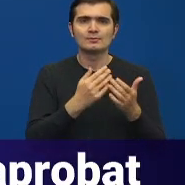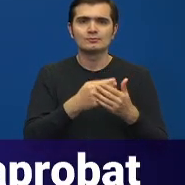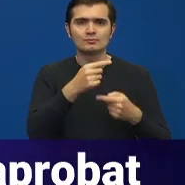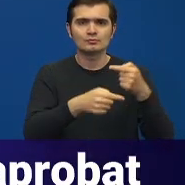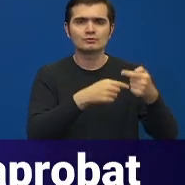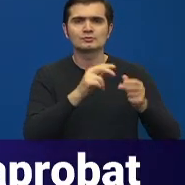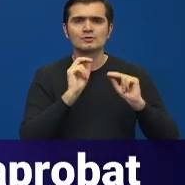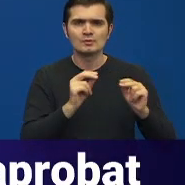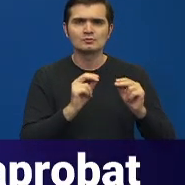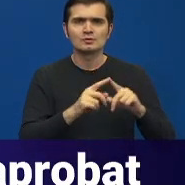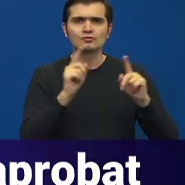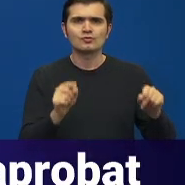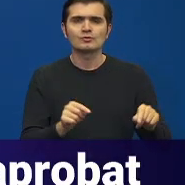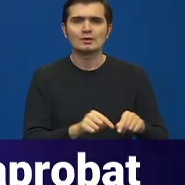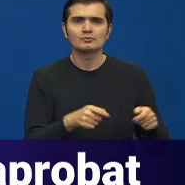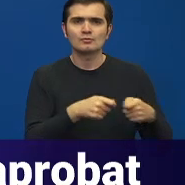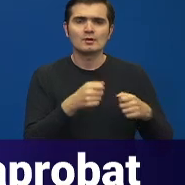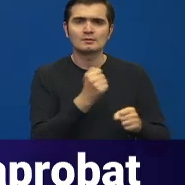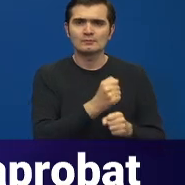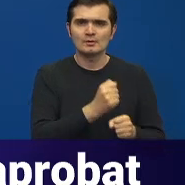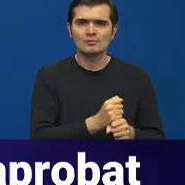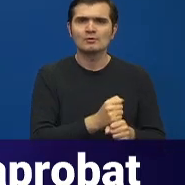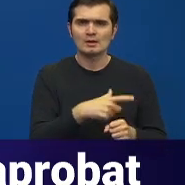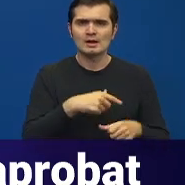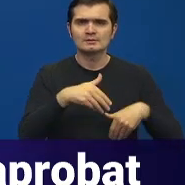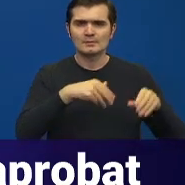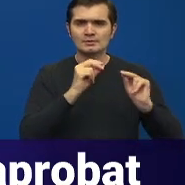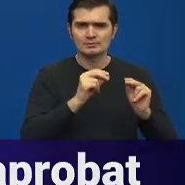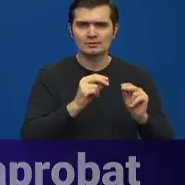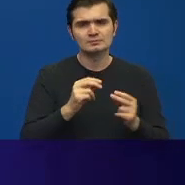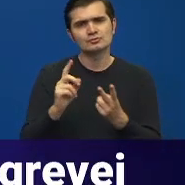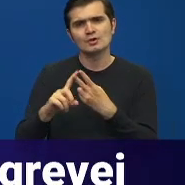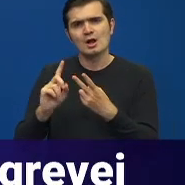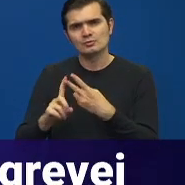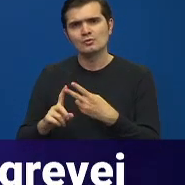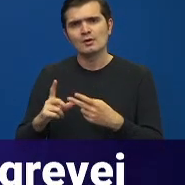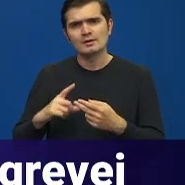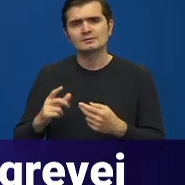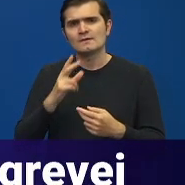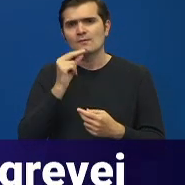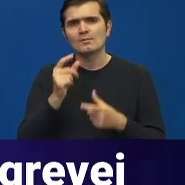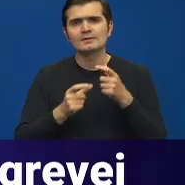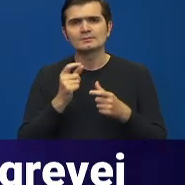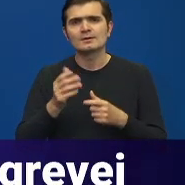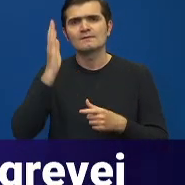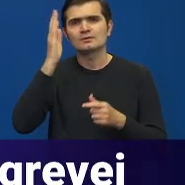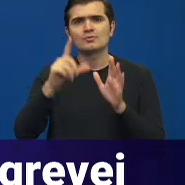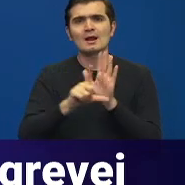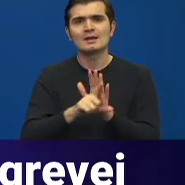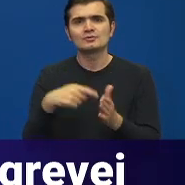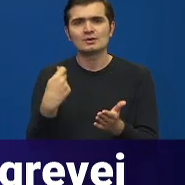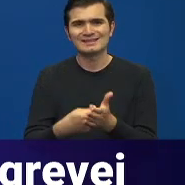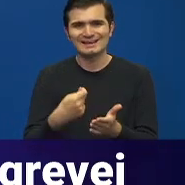educațional și de contractul colectiv de muncă, ambele se află la Ministerul Educației, și pe partea cealaltă, discuțiile legate de viitoarea legea